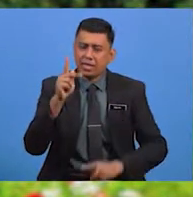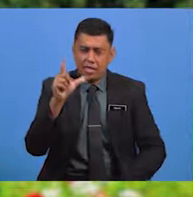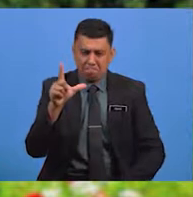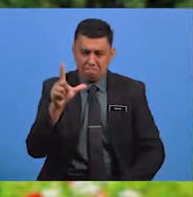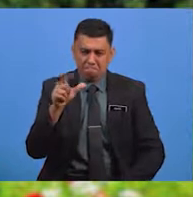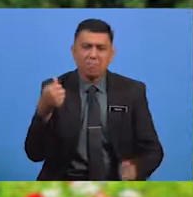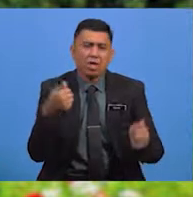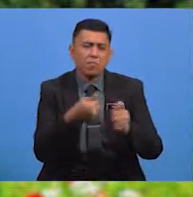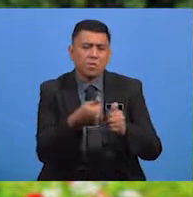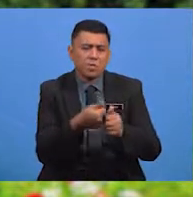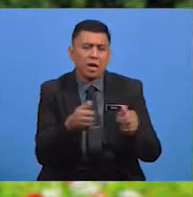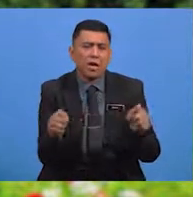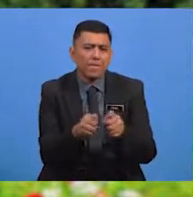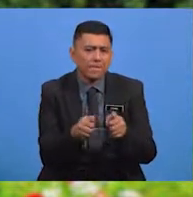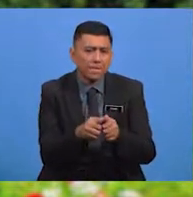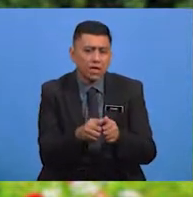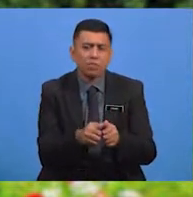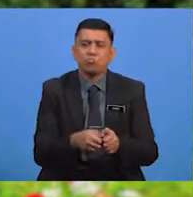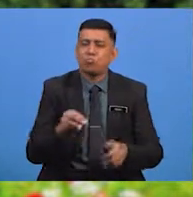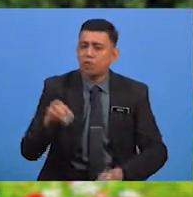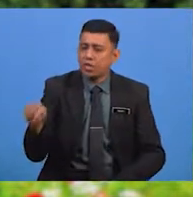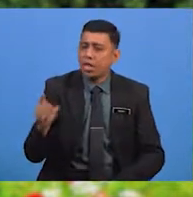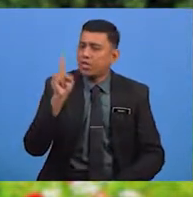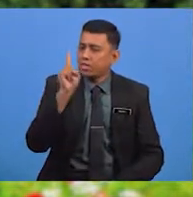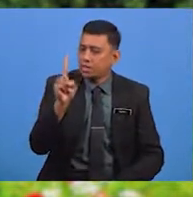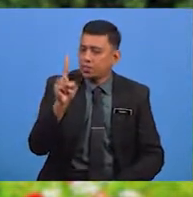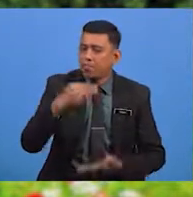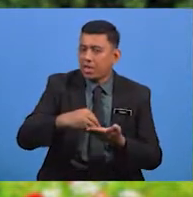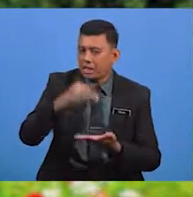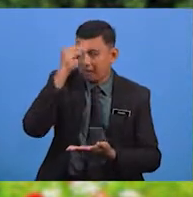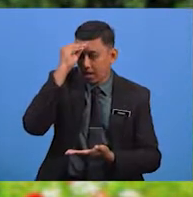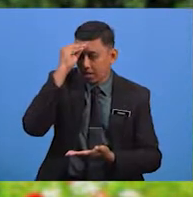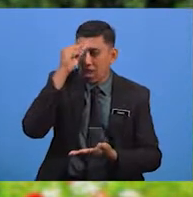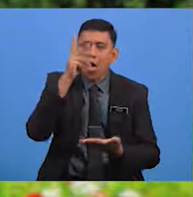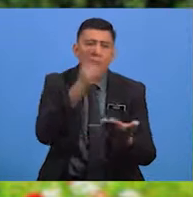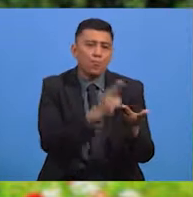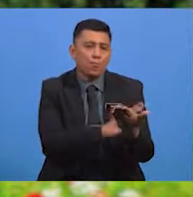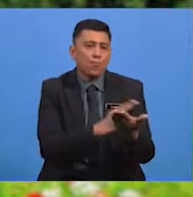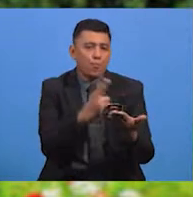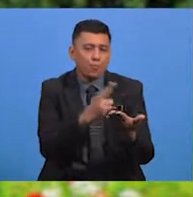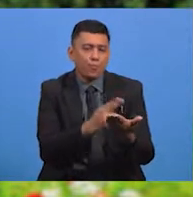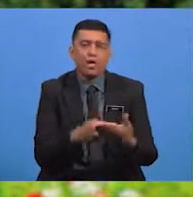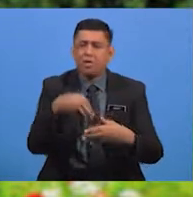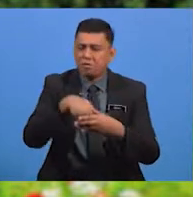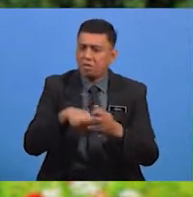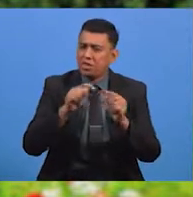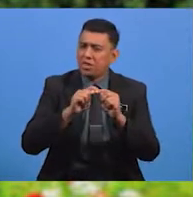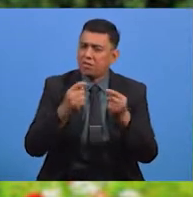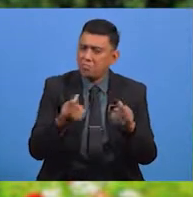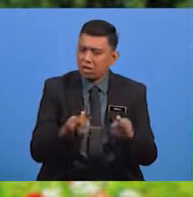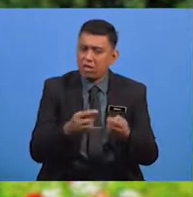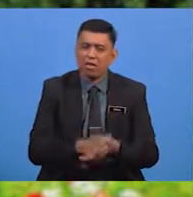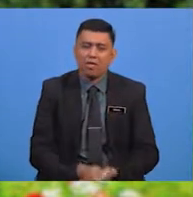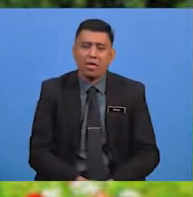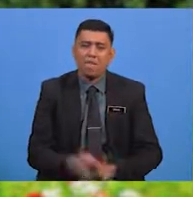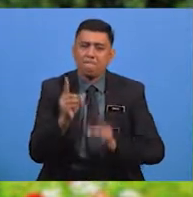-murid untuk menyampaikan satu lagi pembelajaran puisi dalam teks antologi Bintang